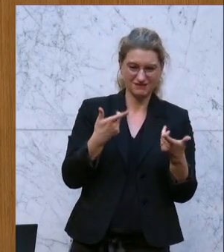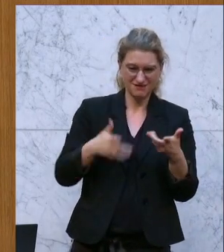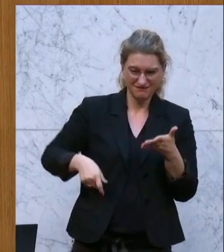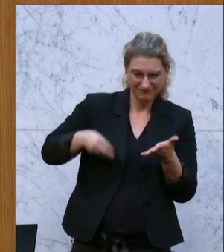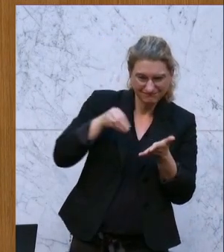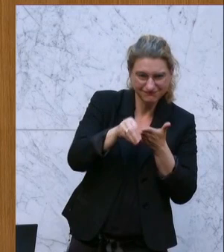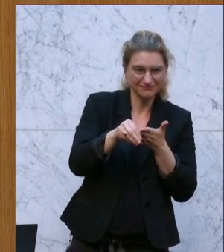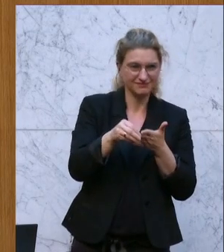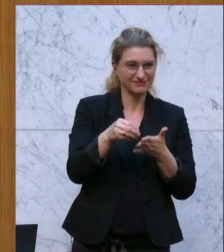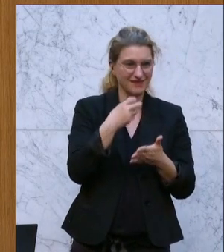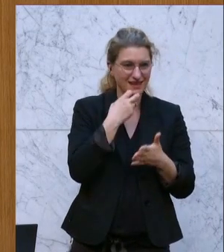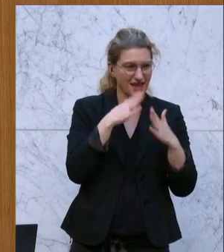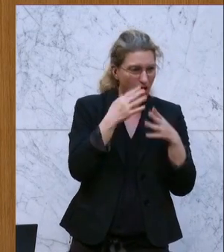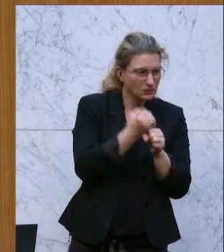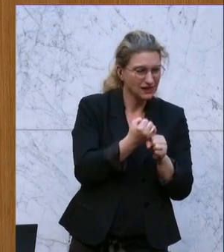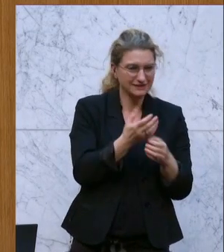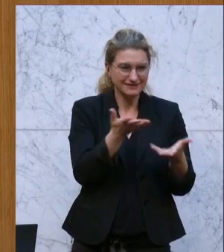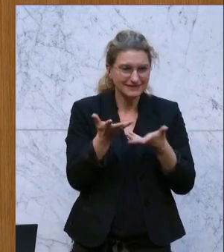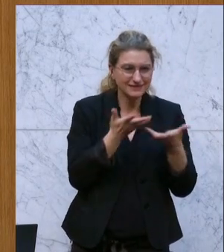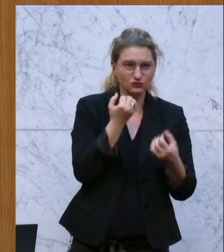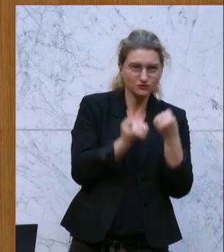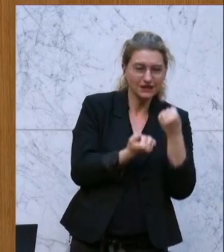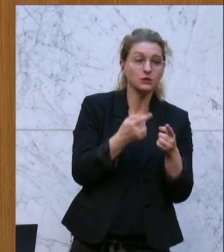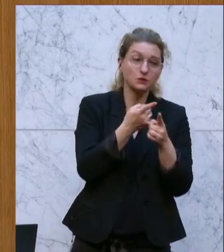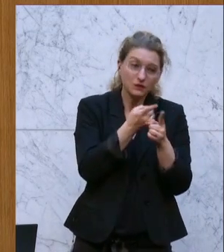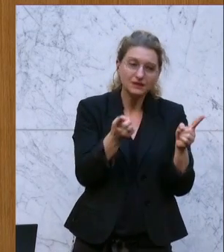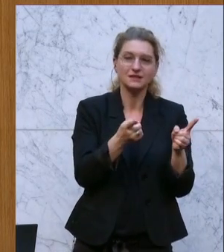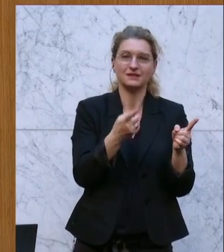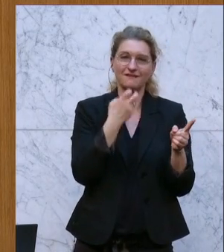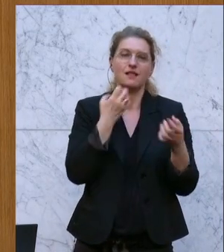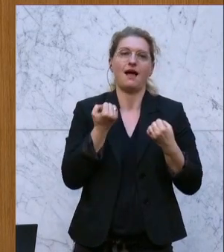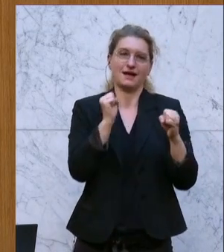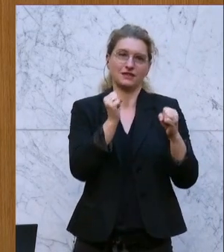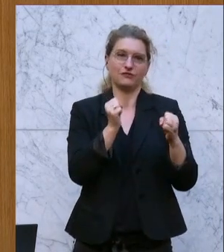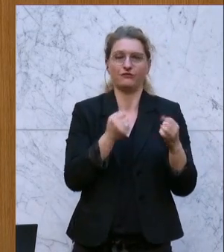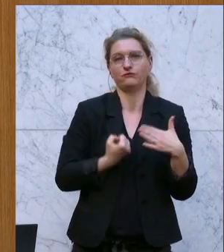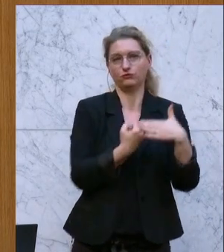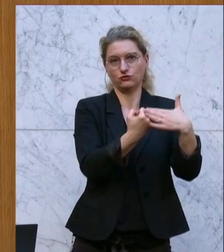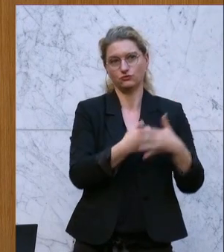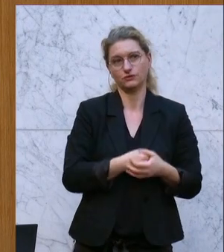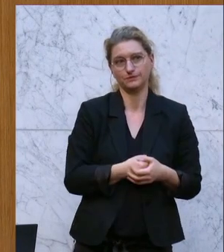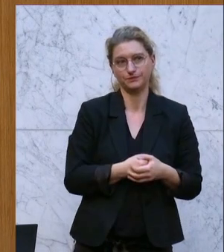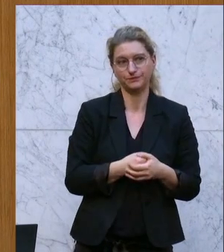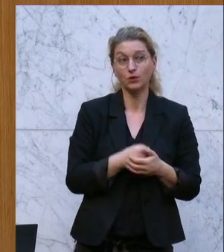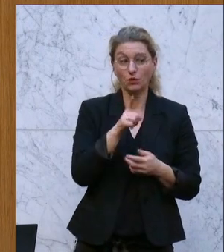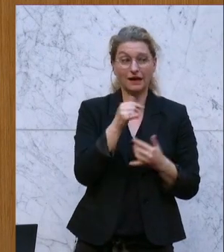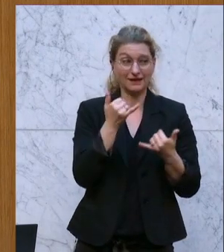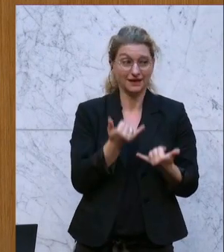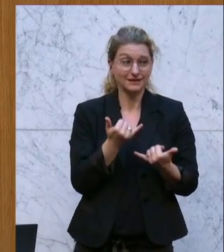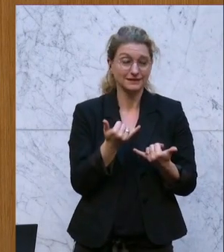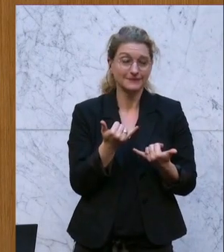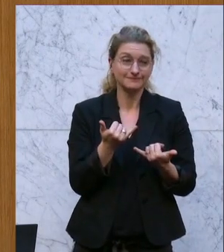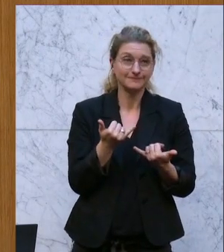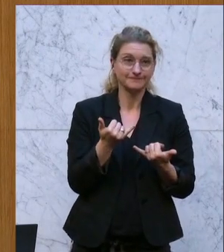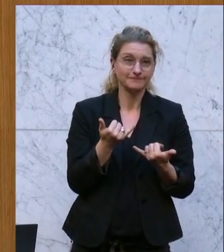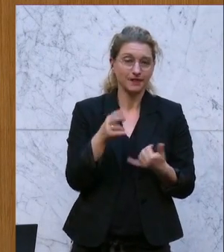Energiehaushaltes schwer tun, die wollen wir und aktiv unterstützen. Und jetzt bin ich an einem Punkt angelangt,